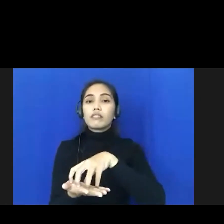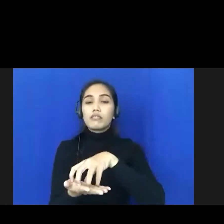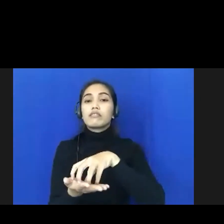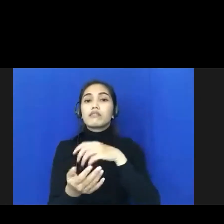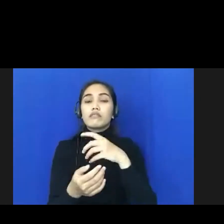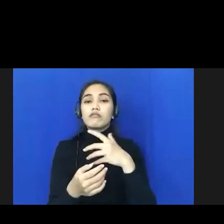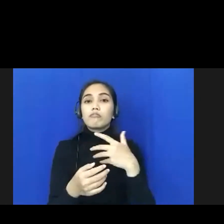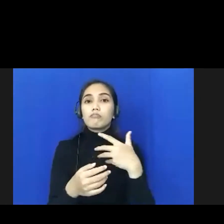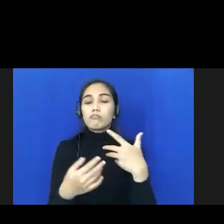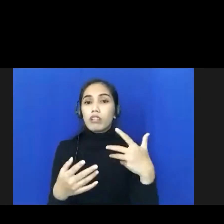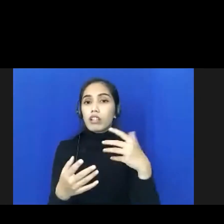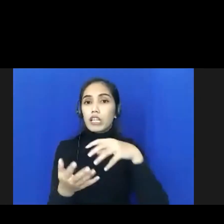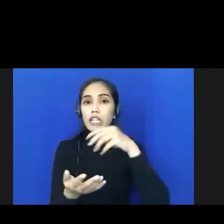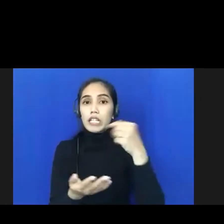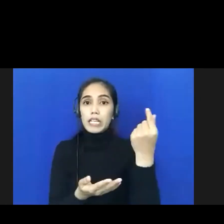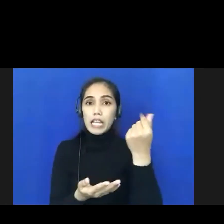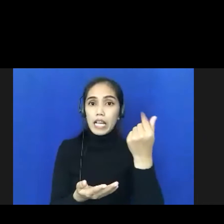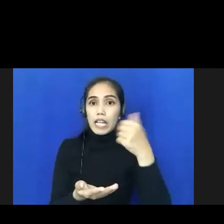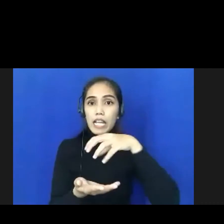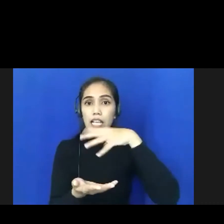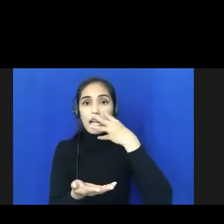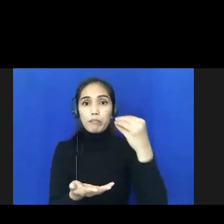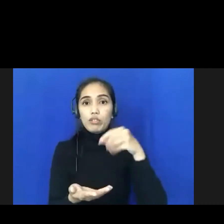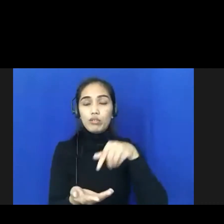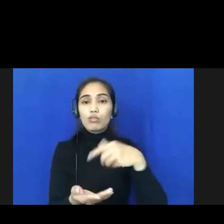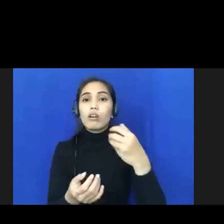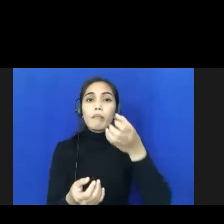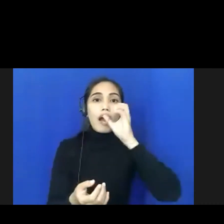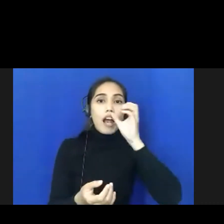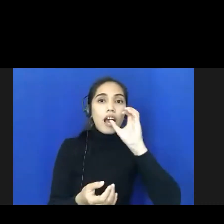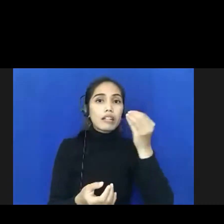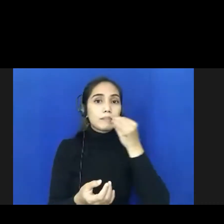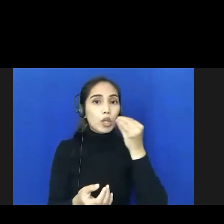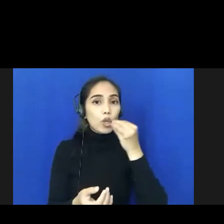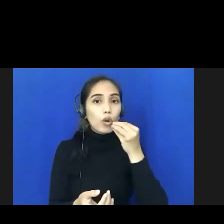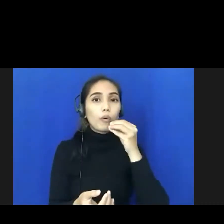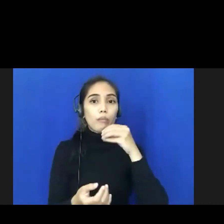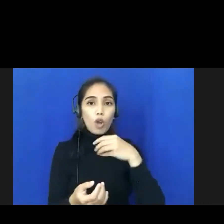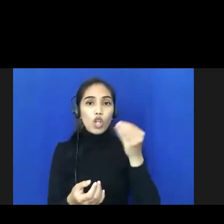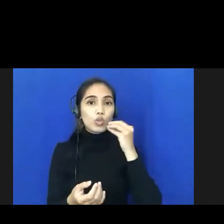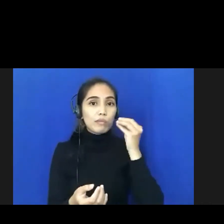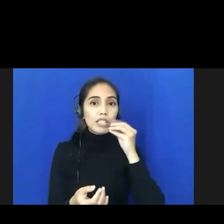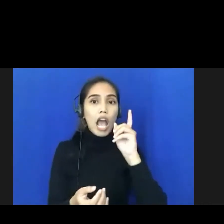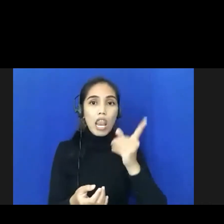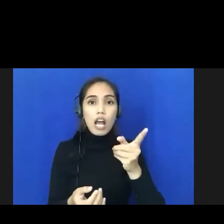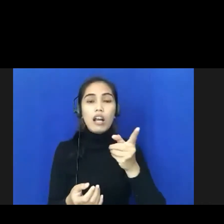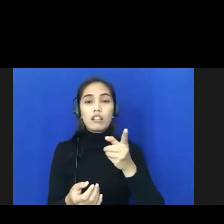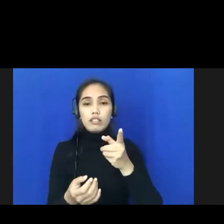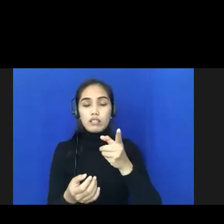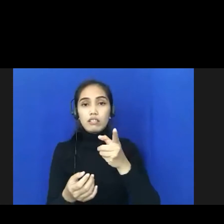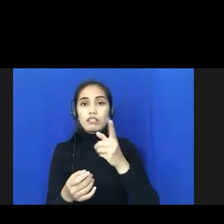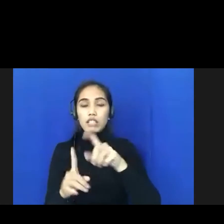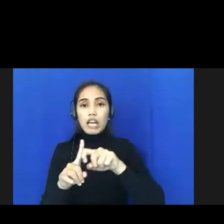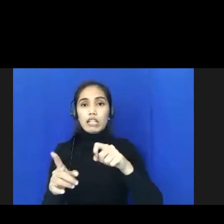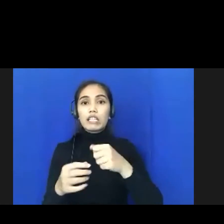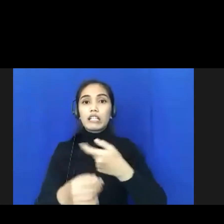dari dana desa itu disiapkan makan minum. Tinggal nanti dari puskesmas dan dari tenaga